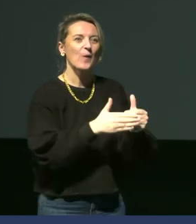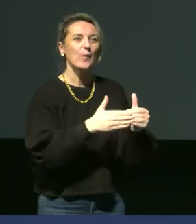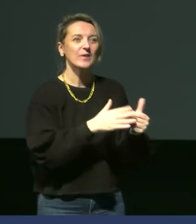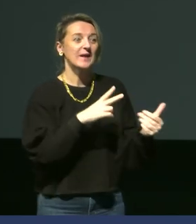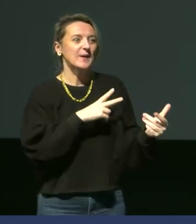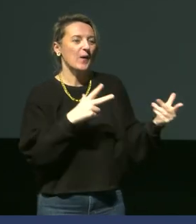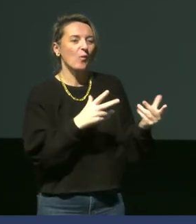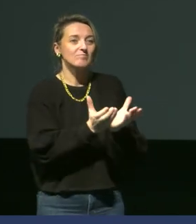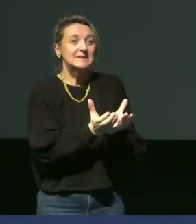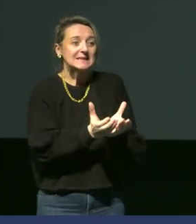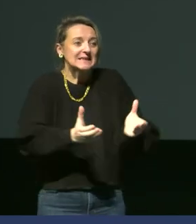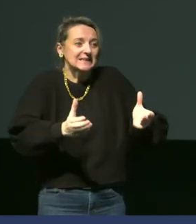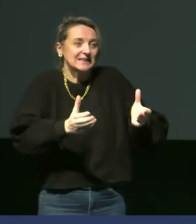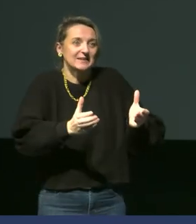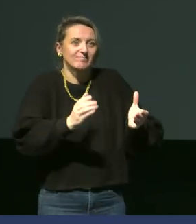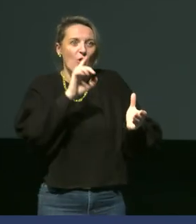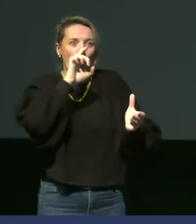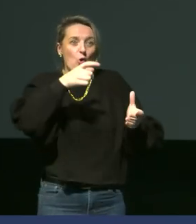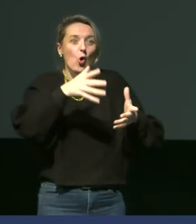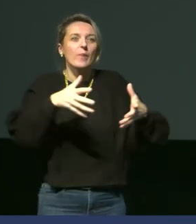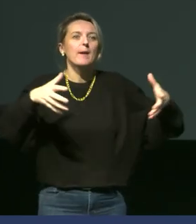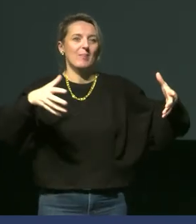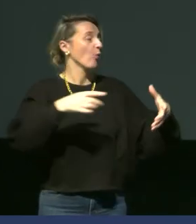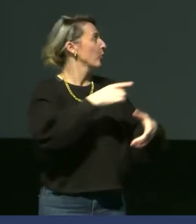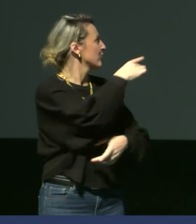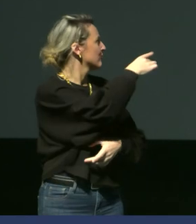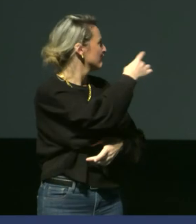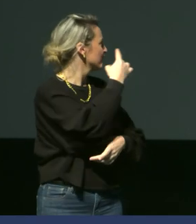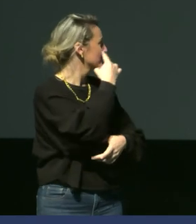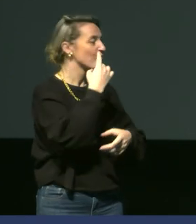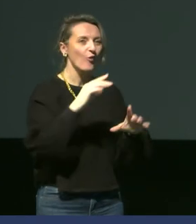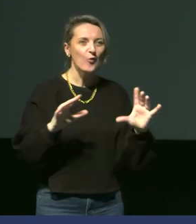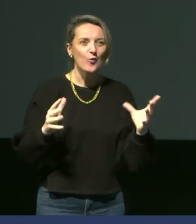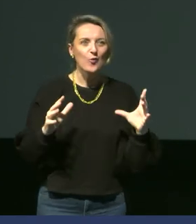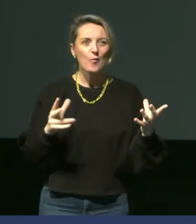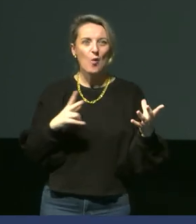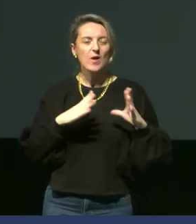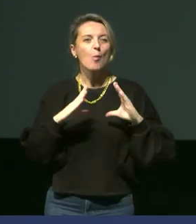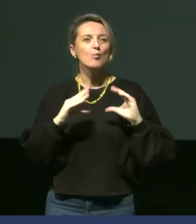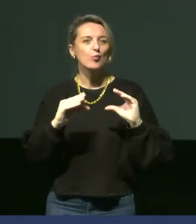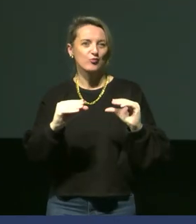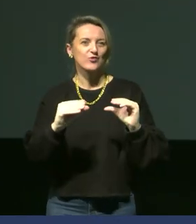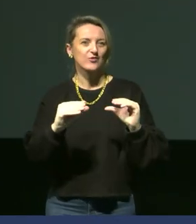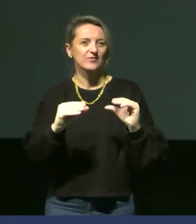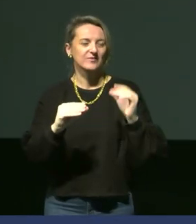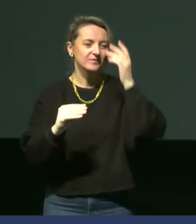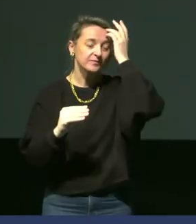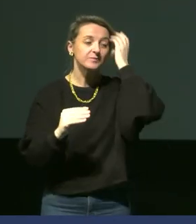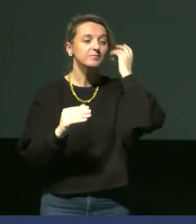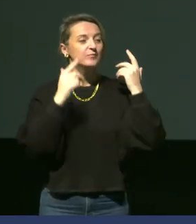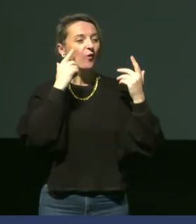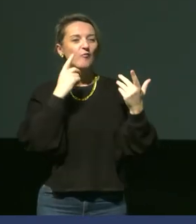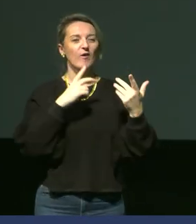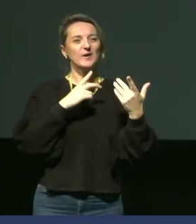des nids de grandes albatros vous voyez ici un nid qui est constitué de mousse avec les parades